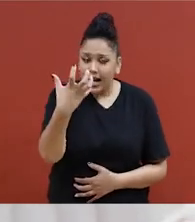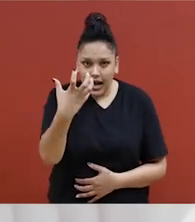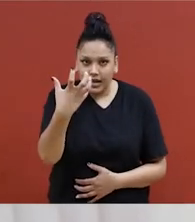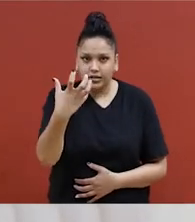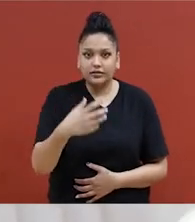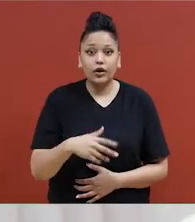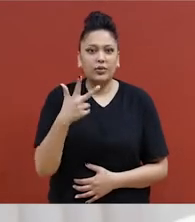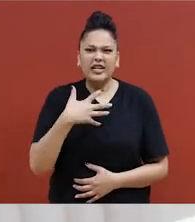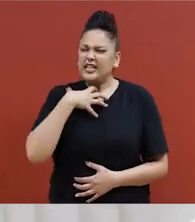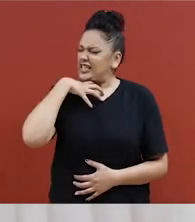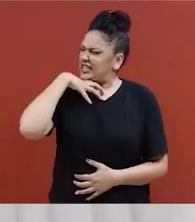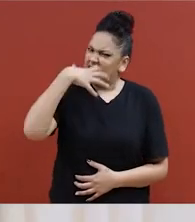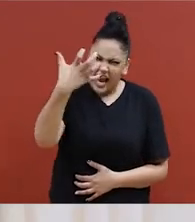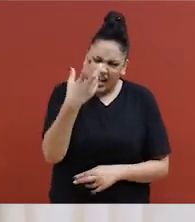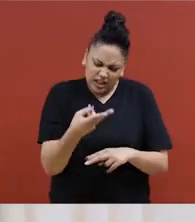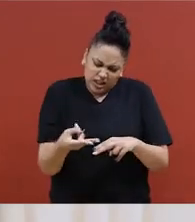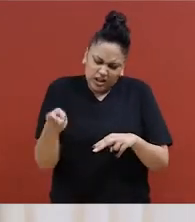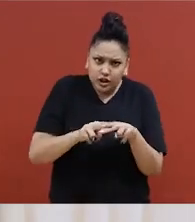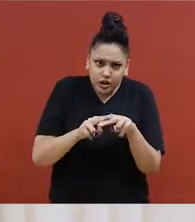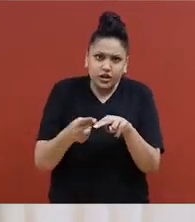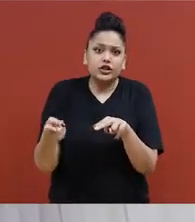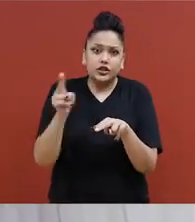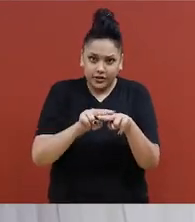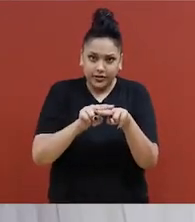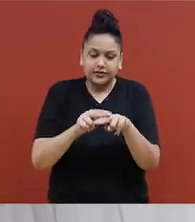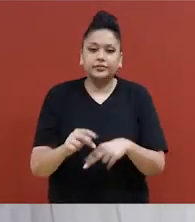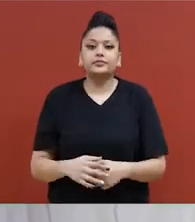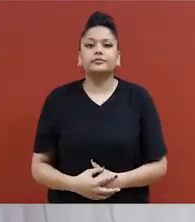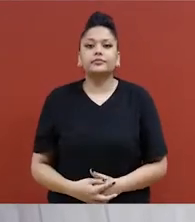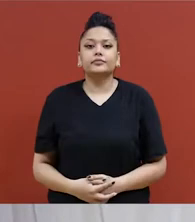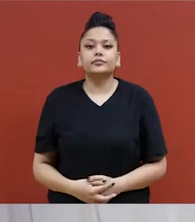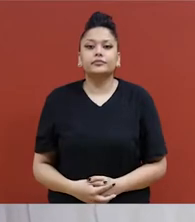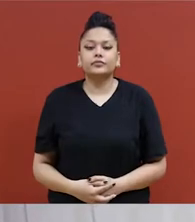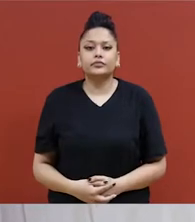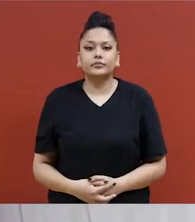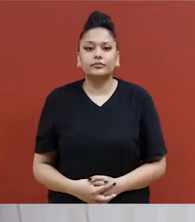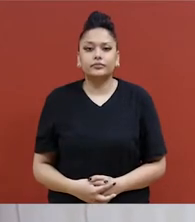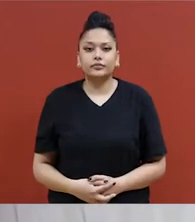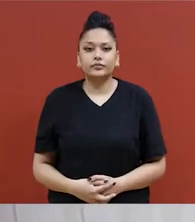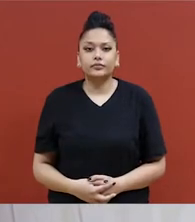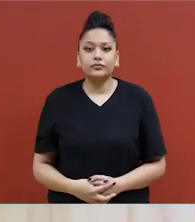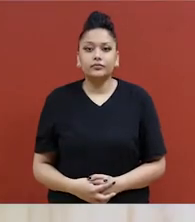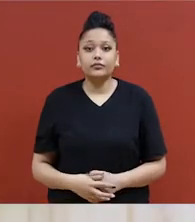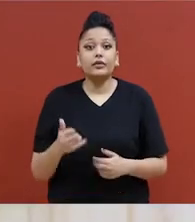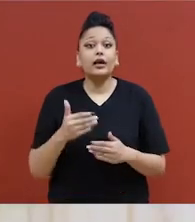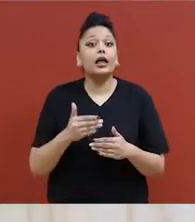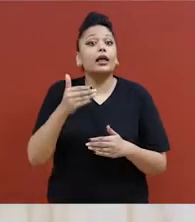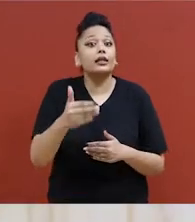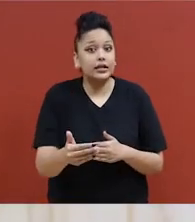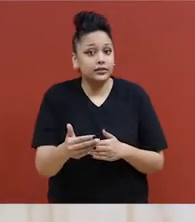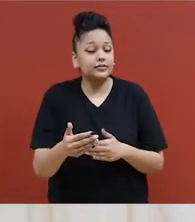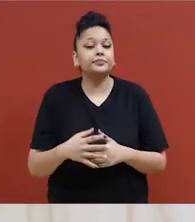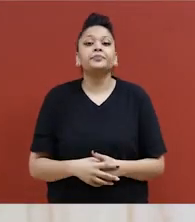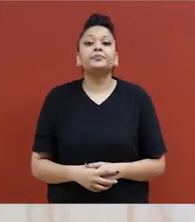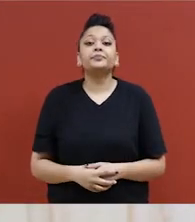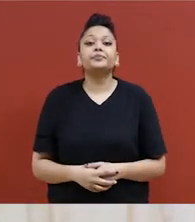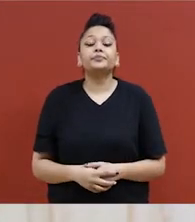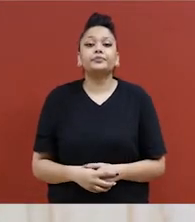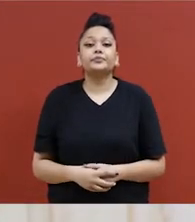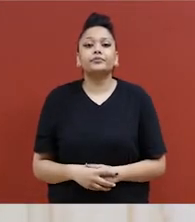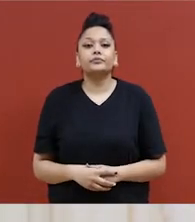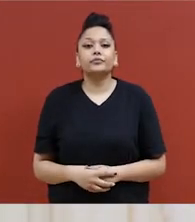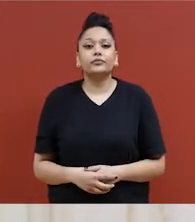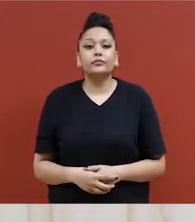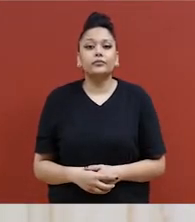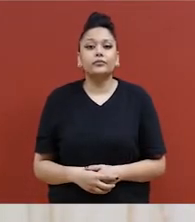Un, deux. Assise sur une chaise, Deb frappe avec son poing vers le bas. Son assistant fait le même coup. On va examiner une